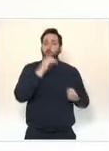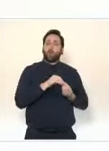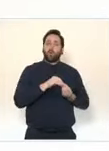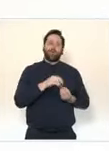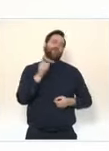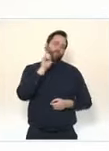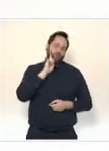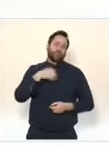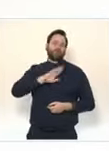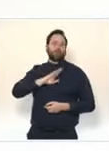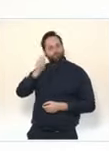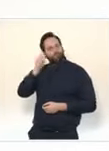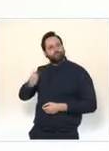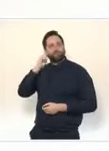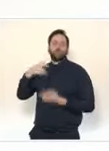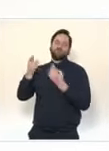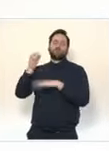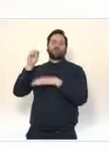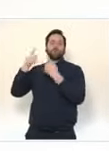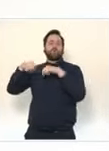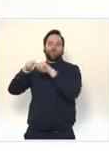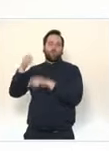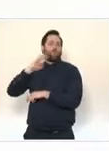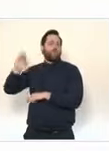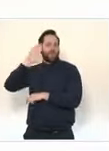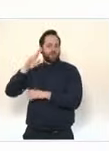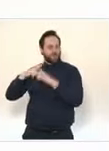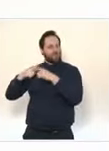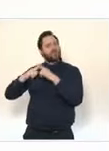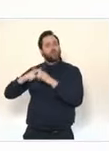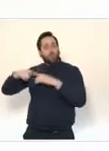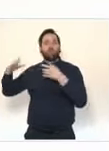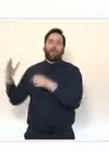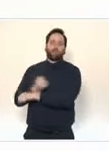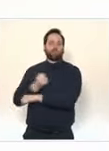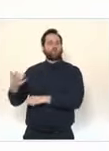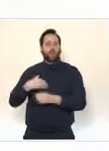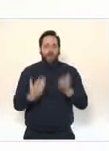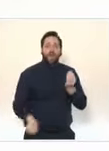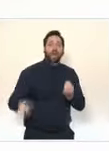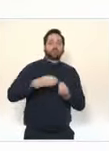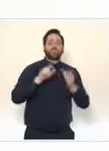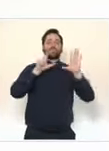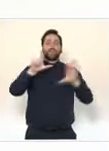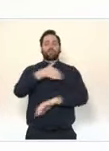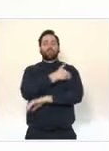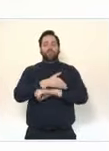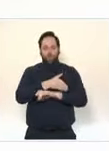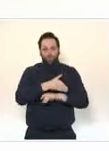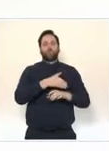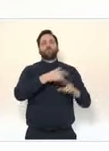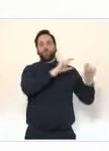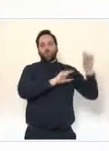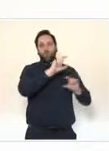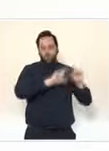nous ferons bénéficier de plus de 7 millions de doses supplémentaires que Pfizer nous livrera entre